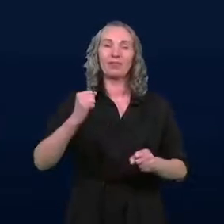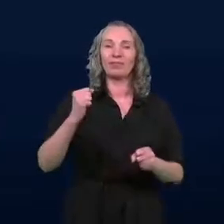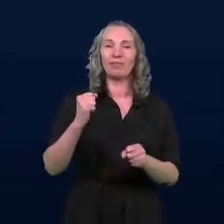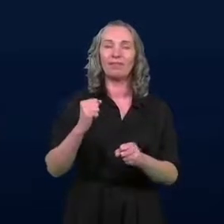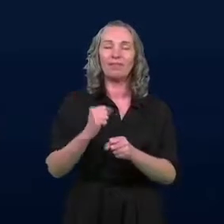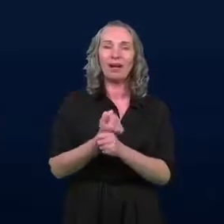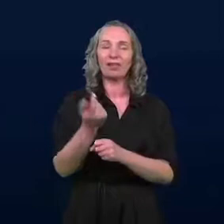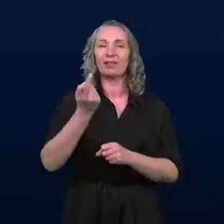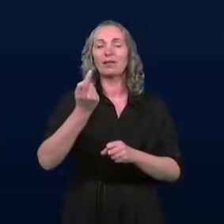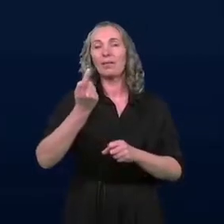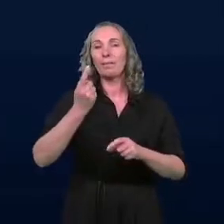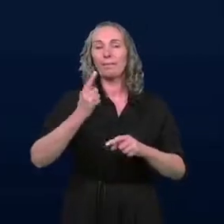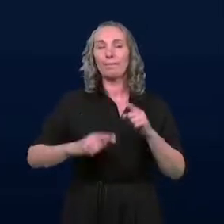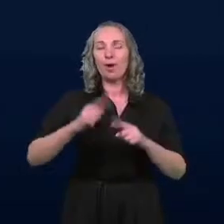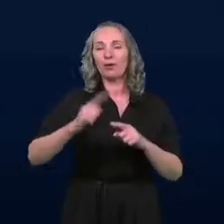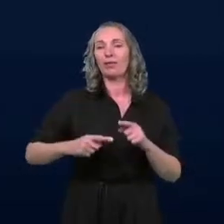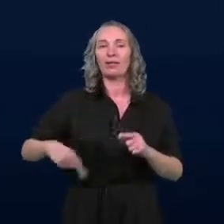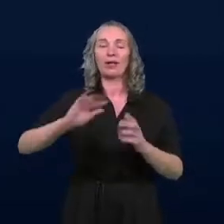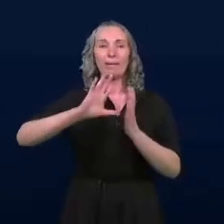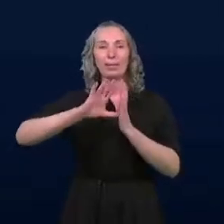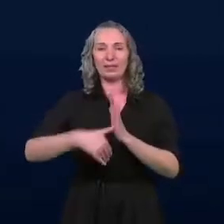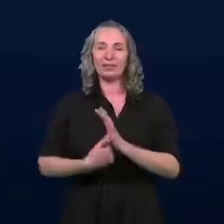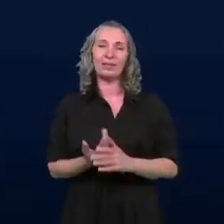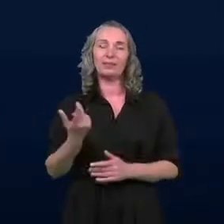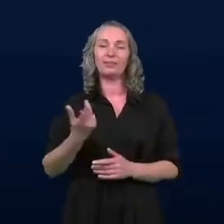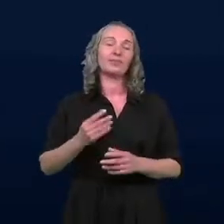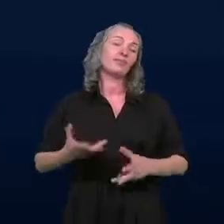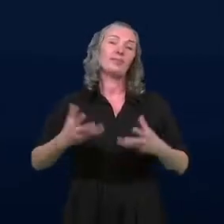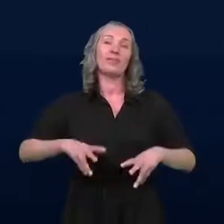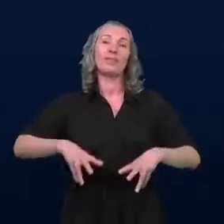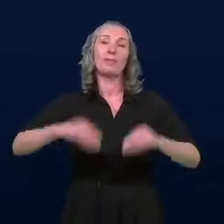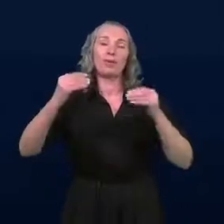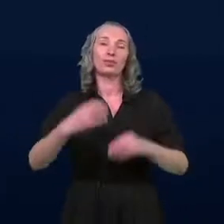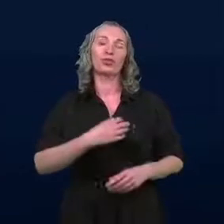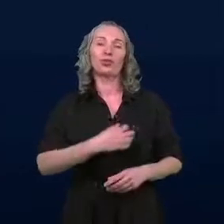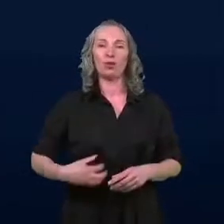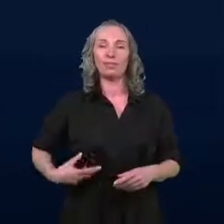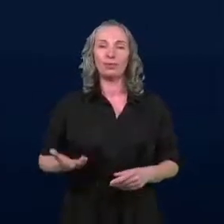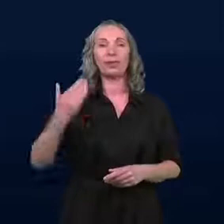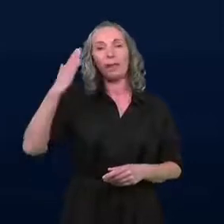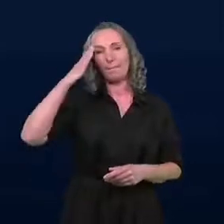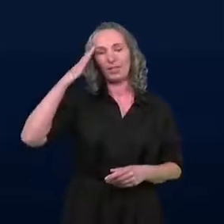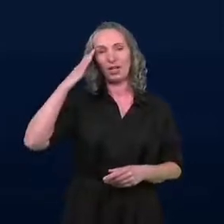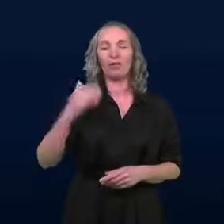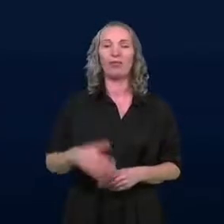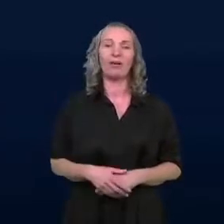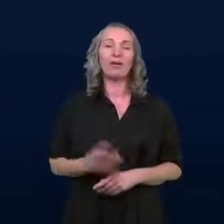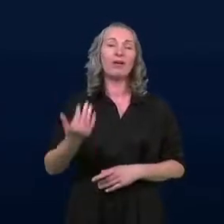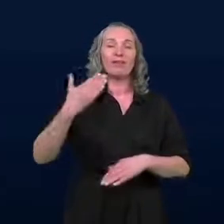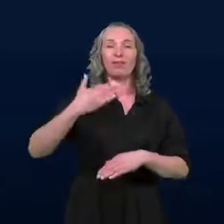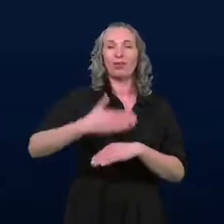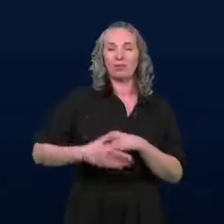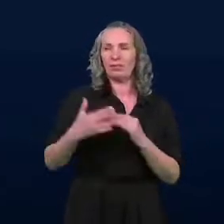elementów polityki miejskiej. A mianowicie chciałbym zacząć od gospodarki mieszkaniowej. W